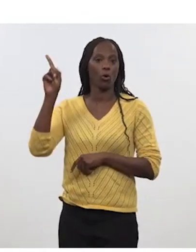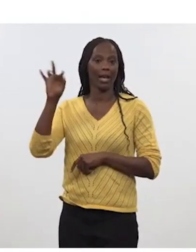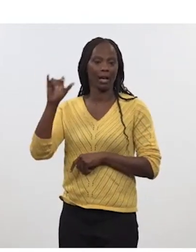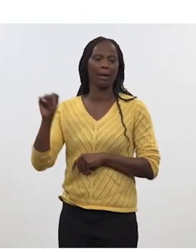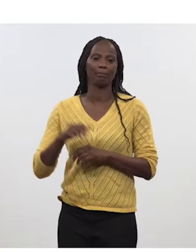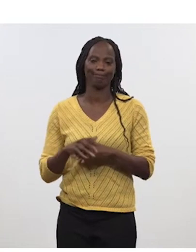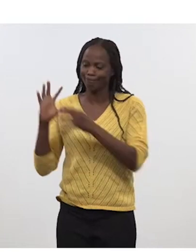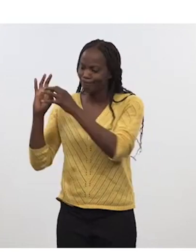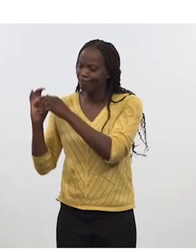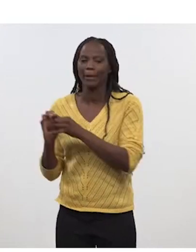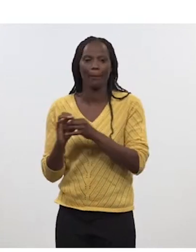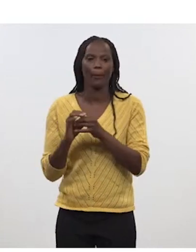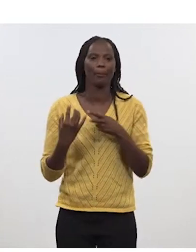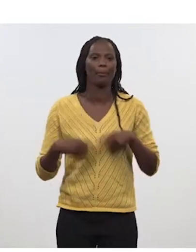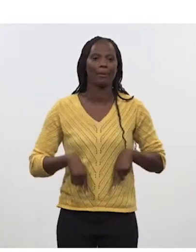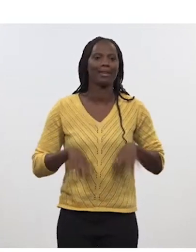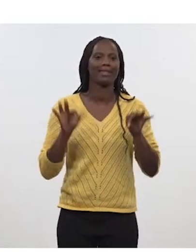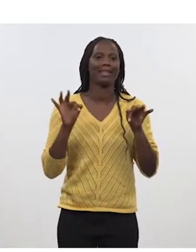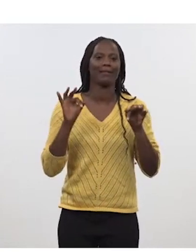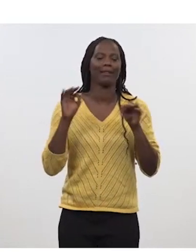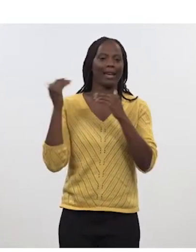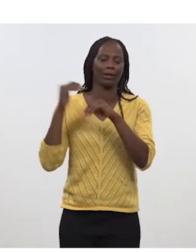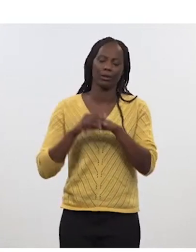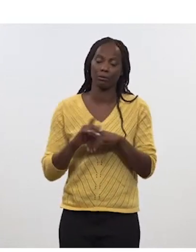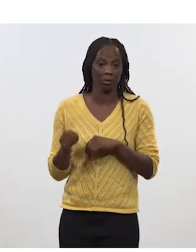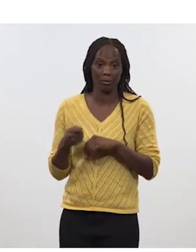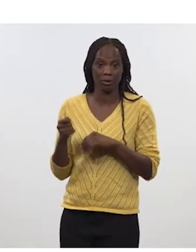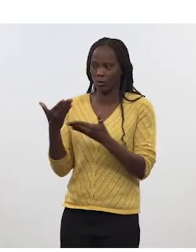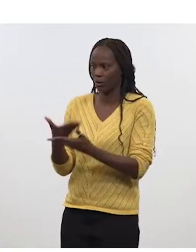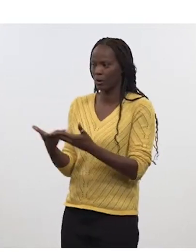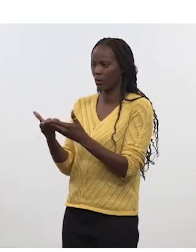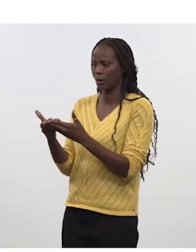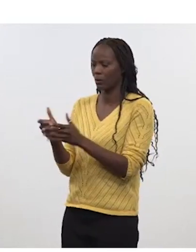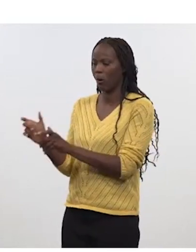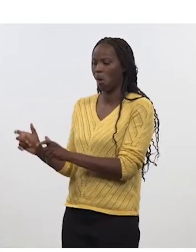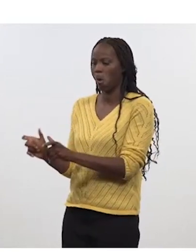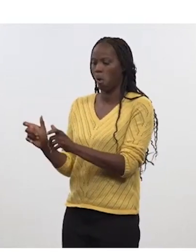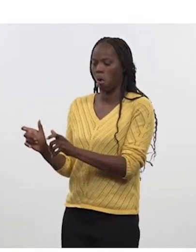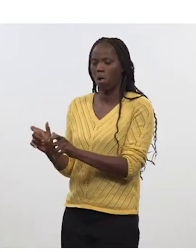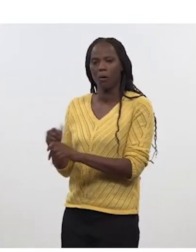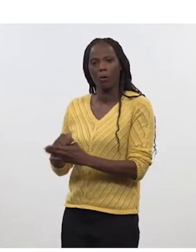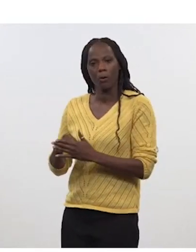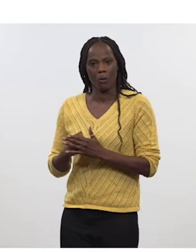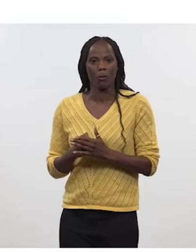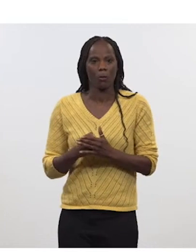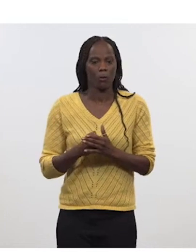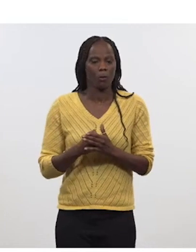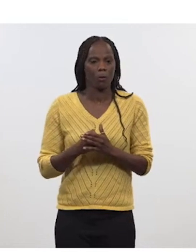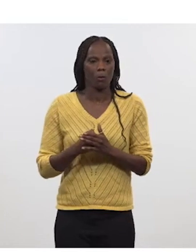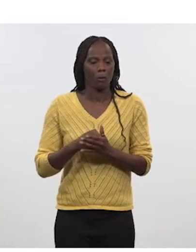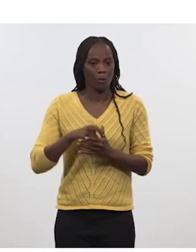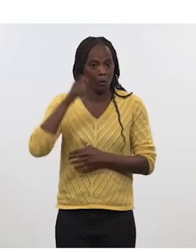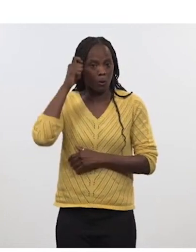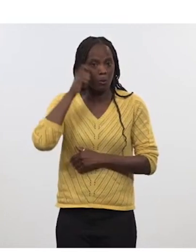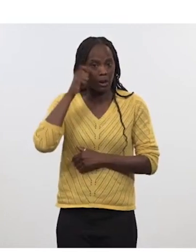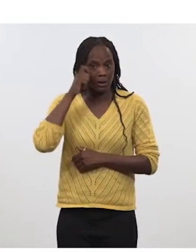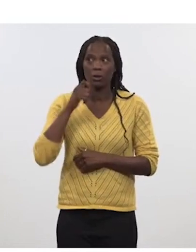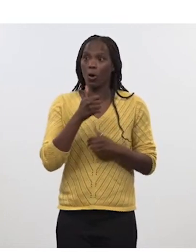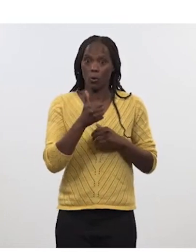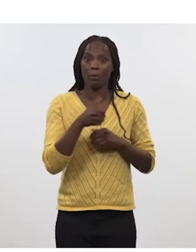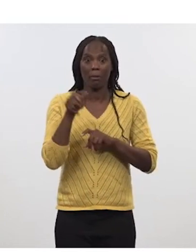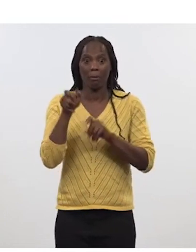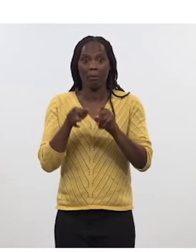Affaires étrangères. La situation est évidemment suivie de très très près. Le président de la République a eu l'occasion d'avoir différents protagonistes du dossier